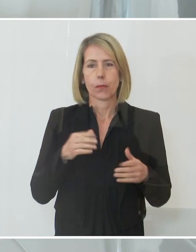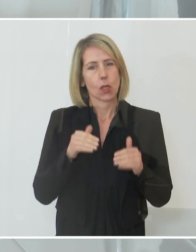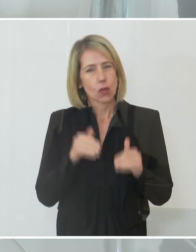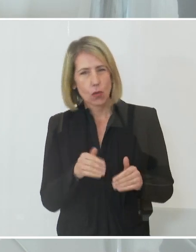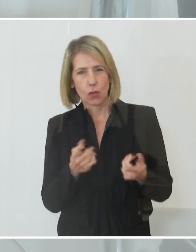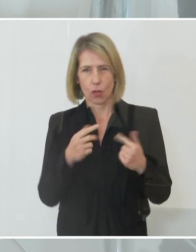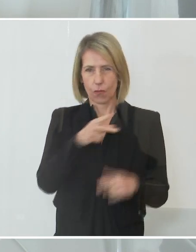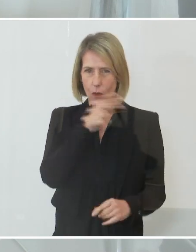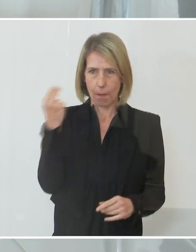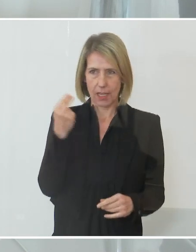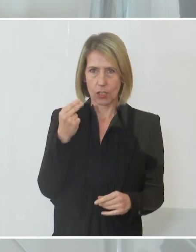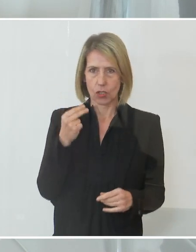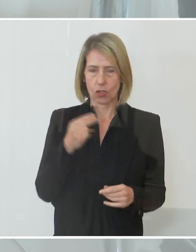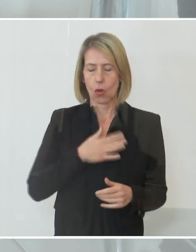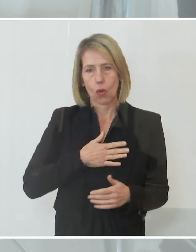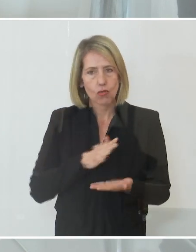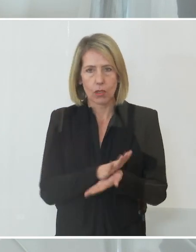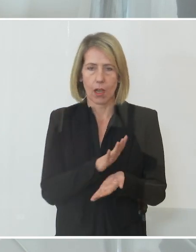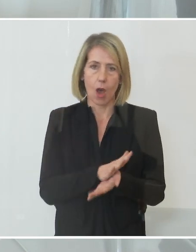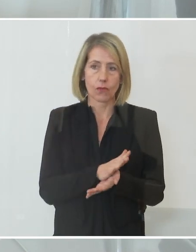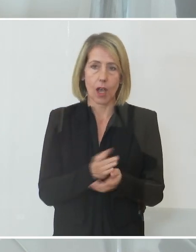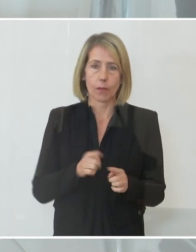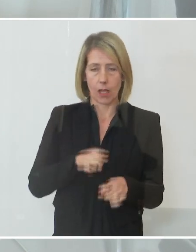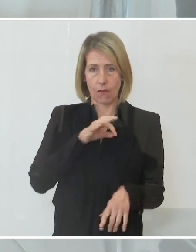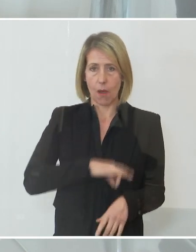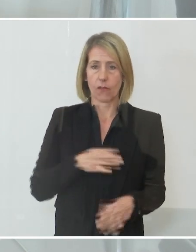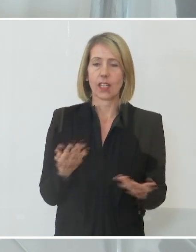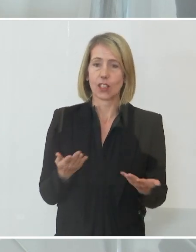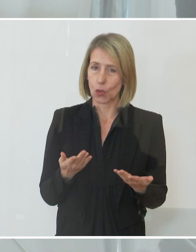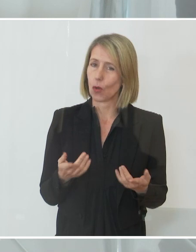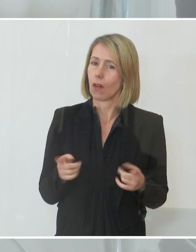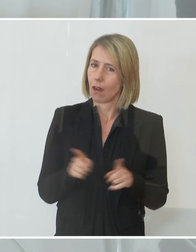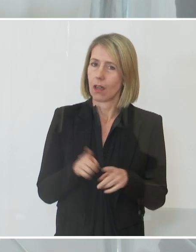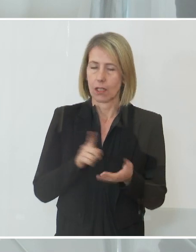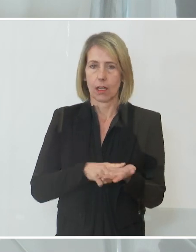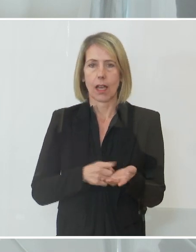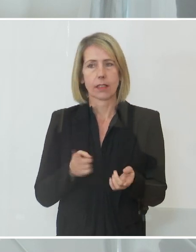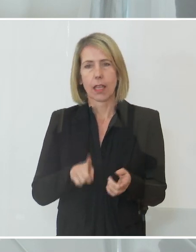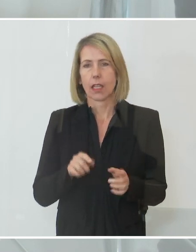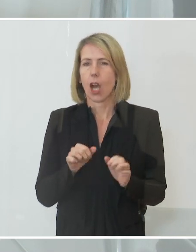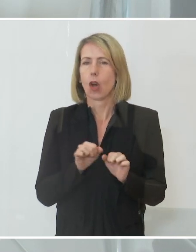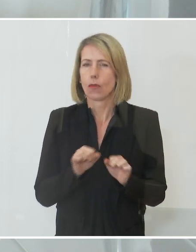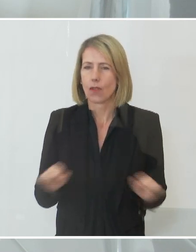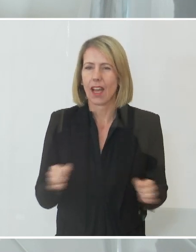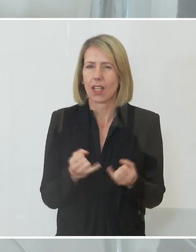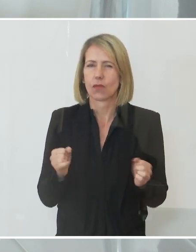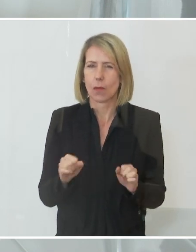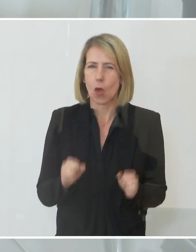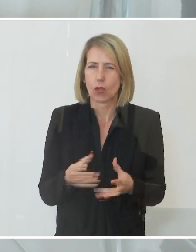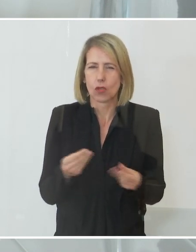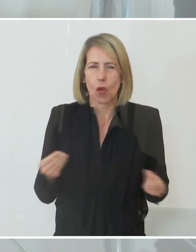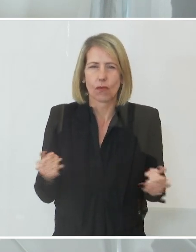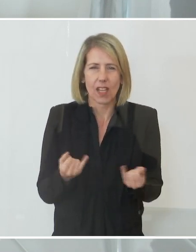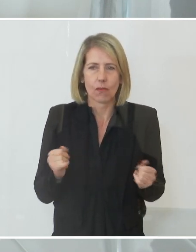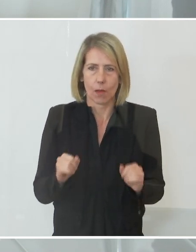Menschen ist unsere Aufgabe und Verpflichtung und gleichzeitig so viel Freiheit als möglich tatsächlich